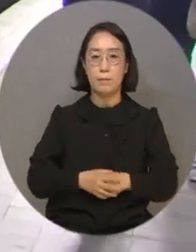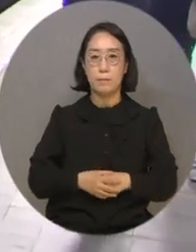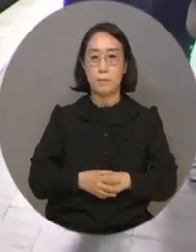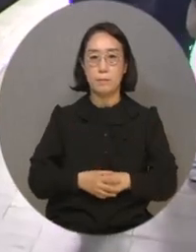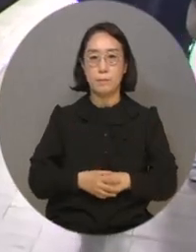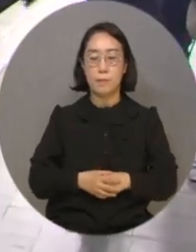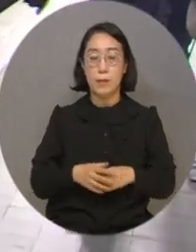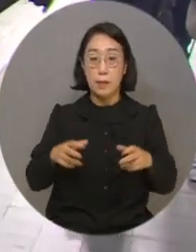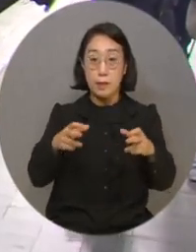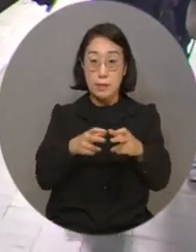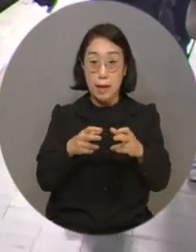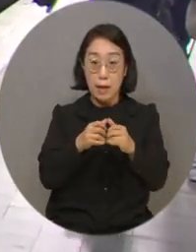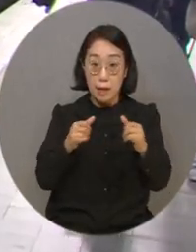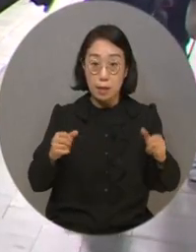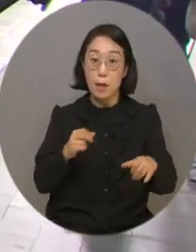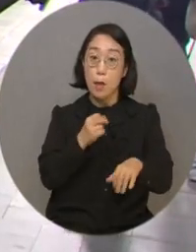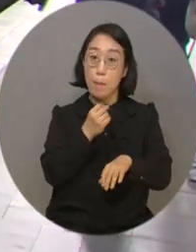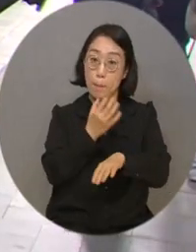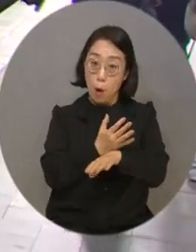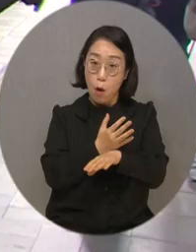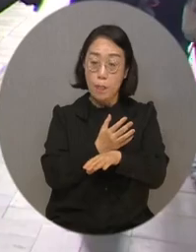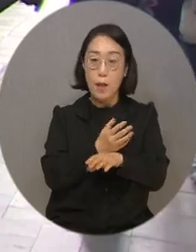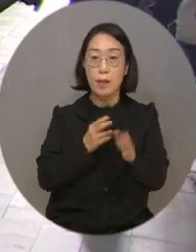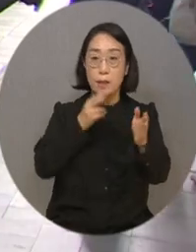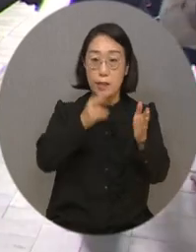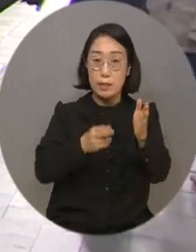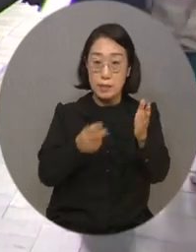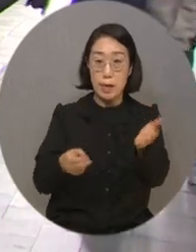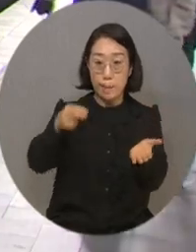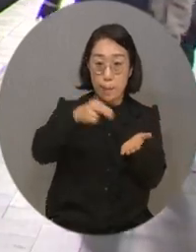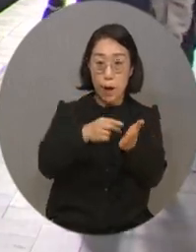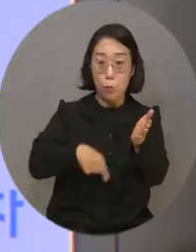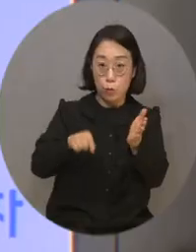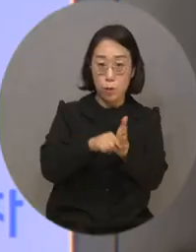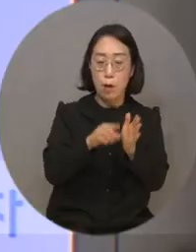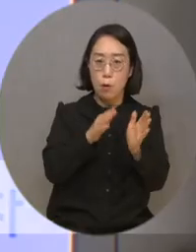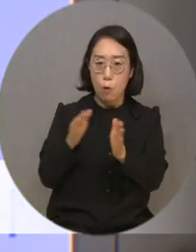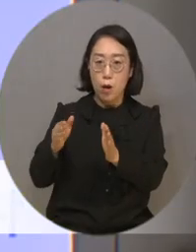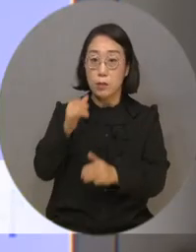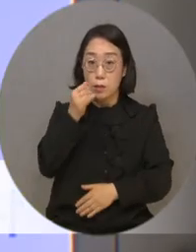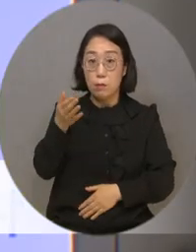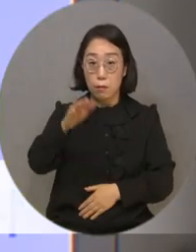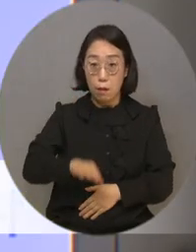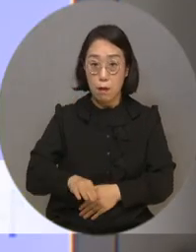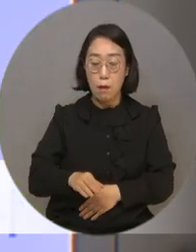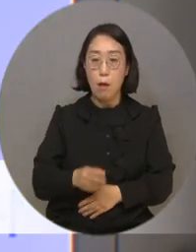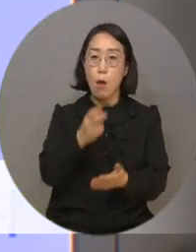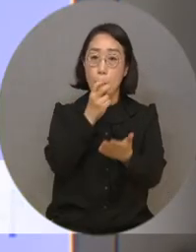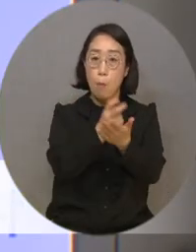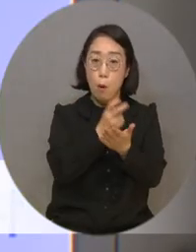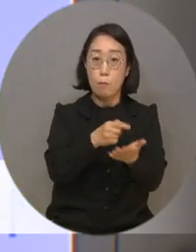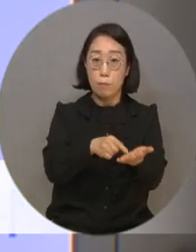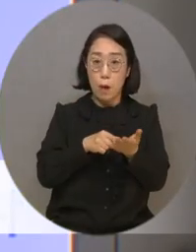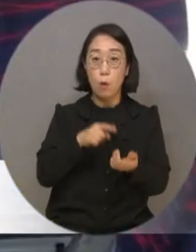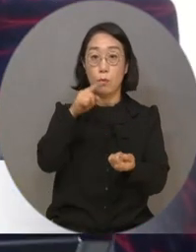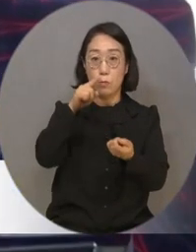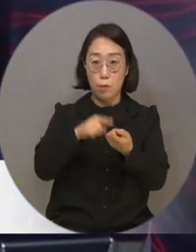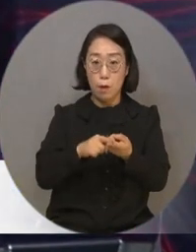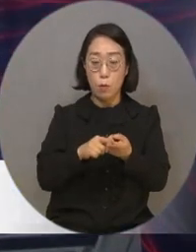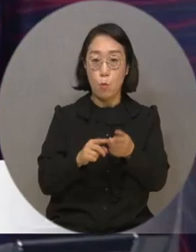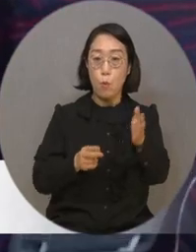현재 장애인의 편리한 기차 이용을 위해 시행 중인 다양한 제도들. 교통약자 이동 편의 증진법에 의거해